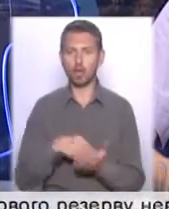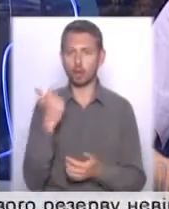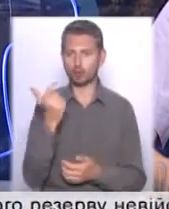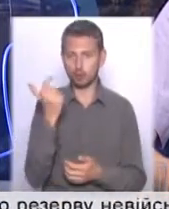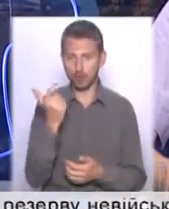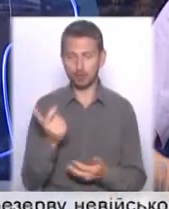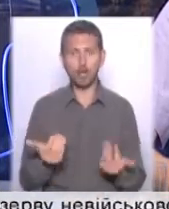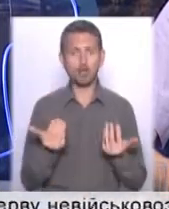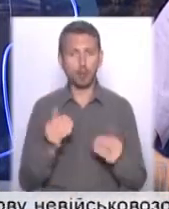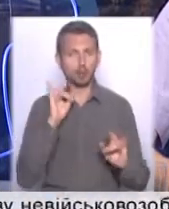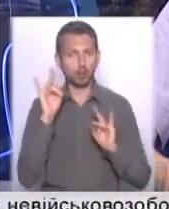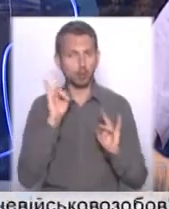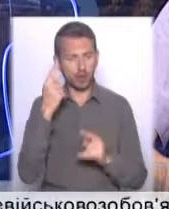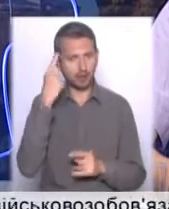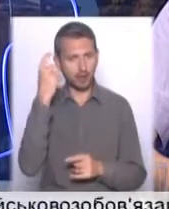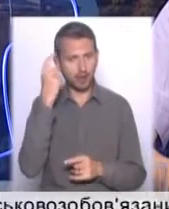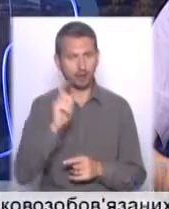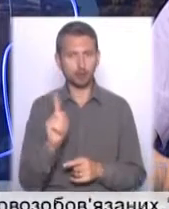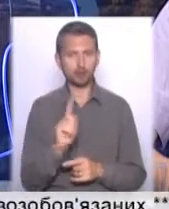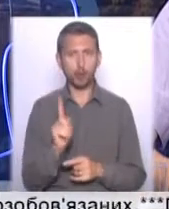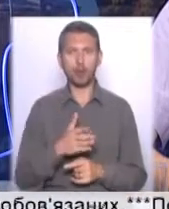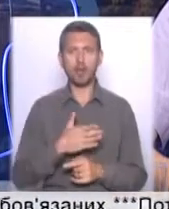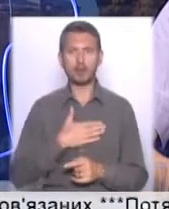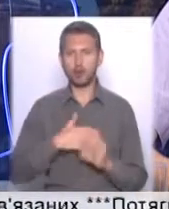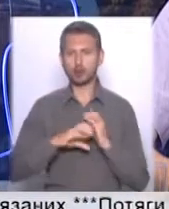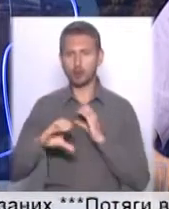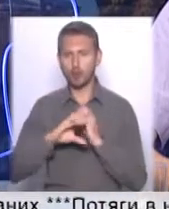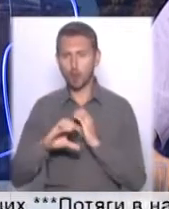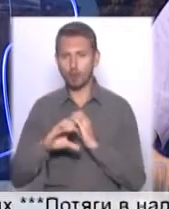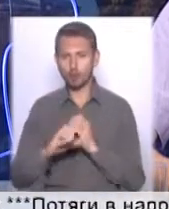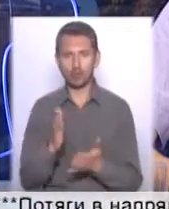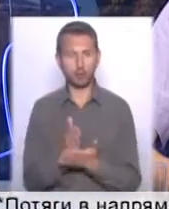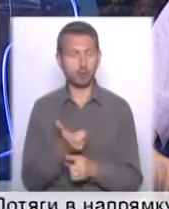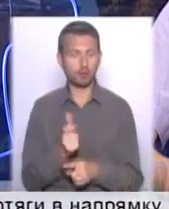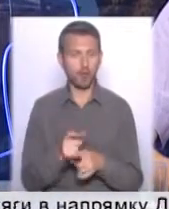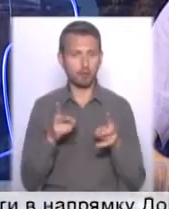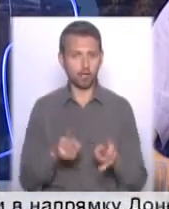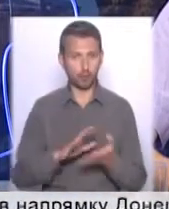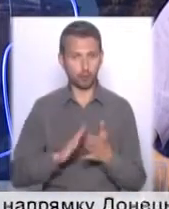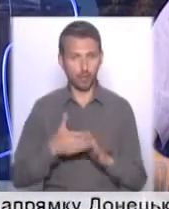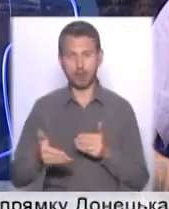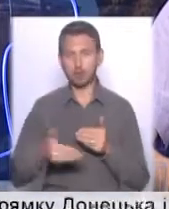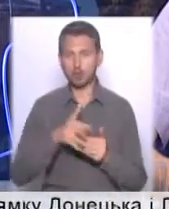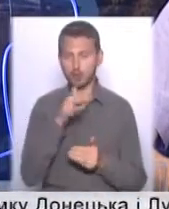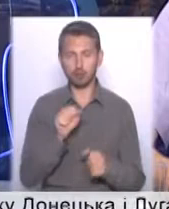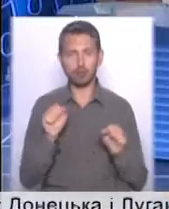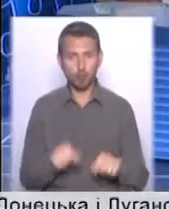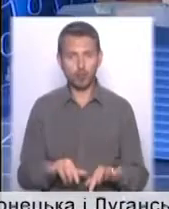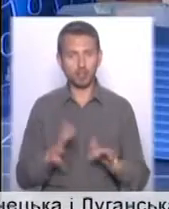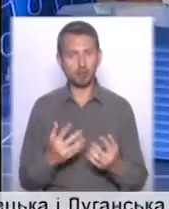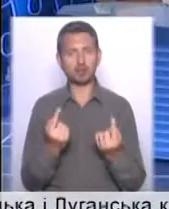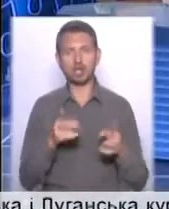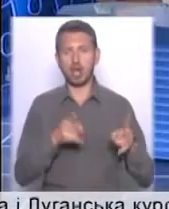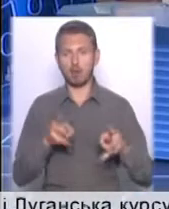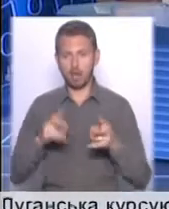Вже сьогодні лунали заяви, що наші трубопроводи знаходяться в краєваварійному стані і найближчим часом вони можуть дійсно трапитися в великій